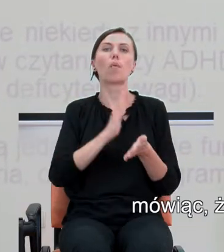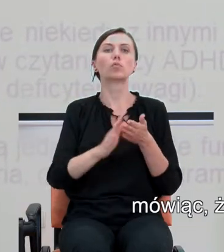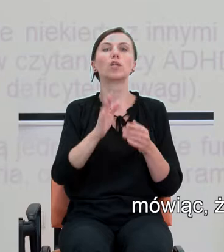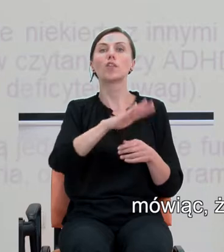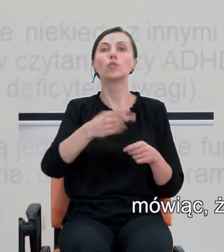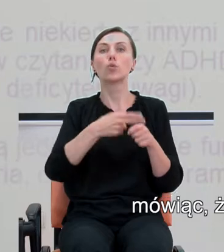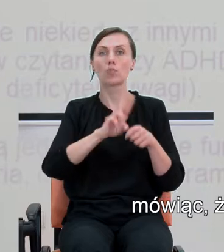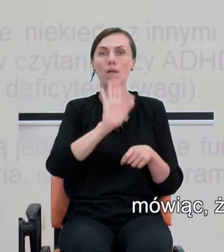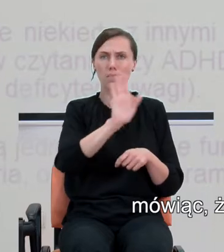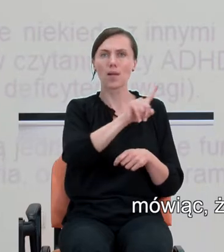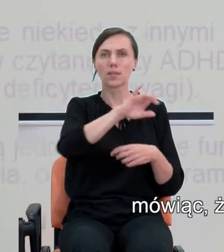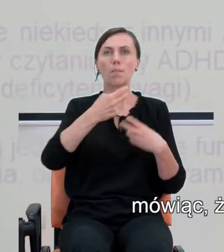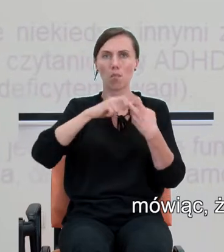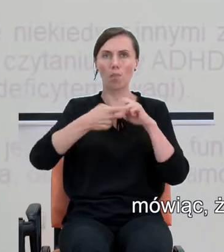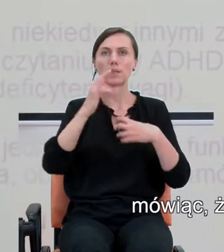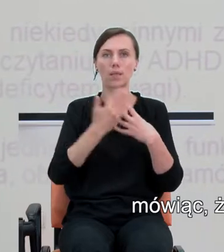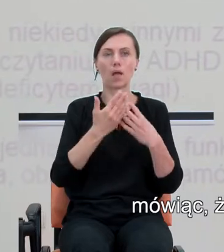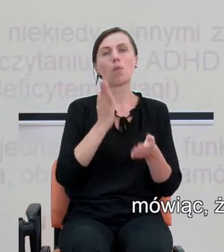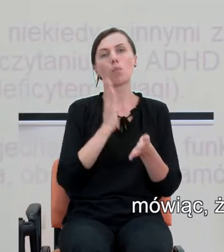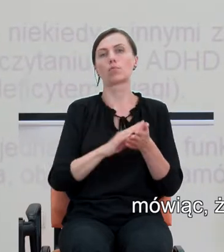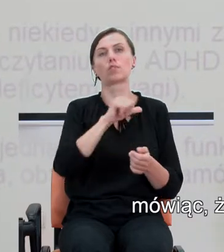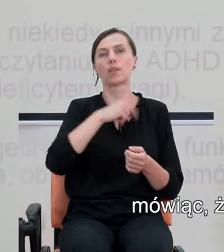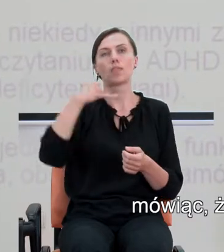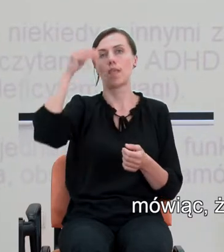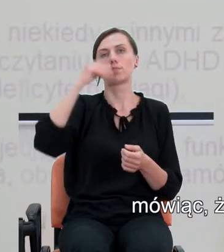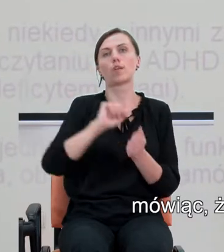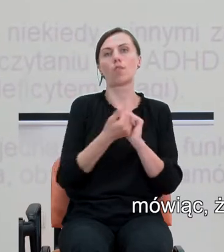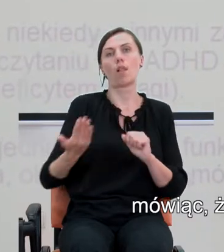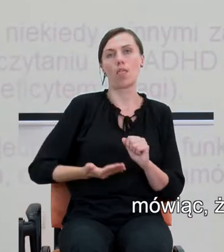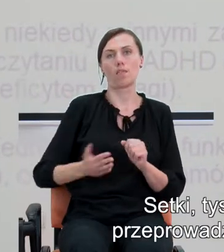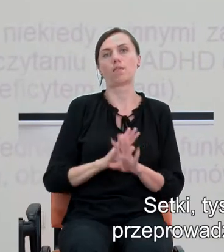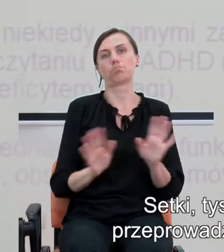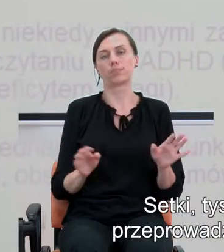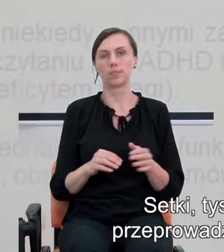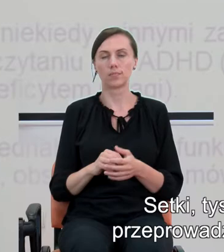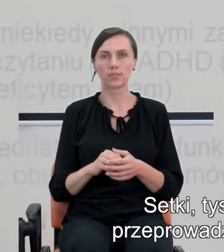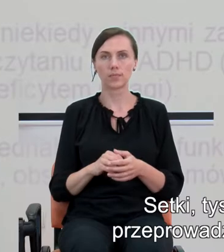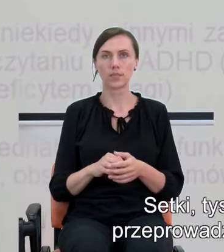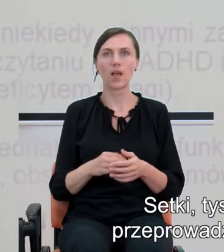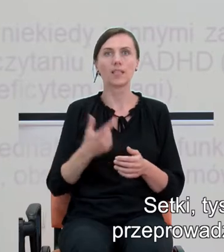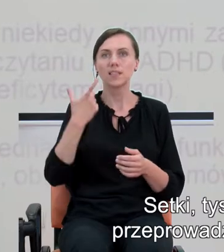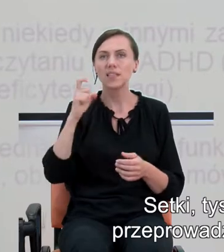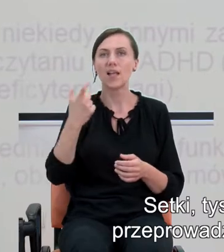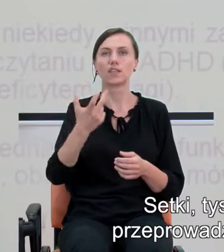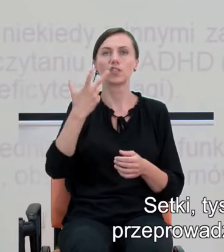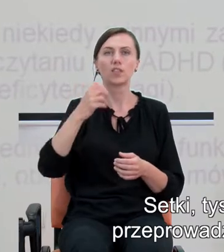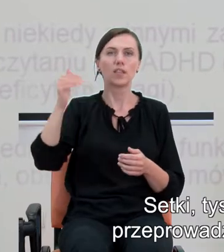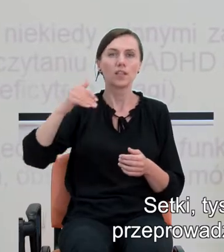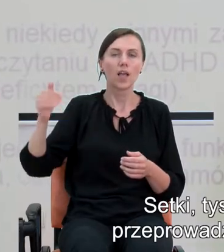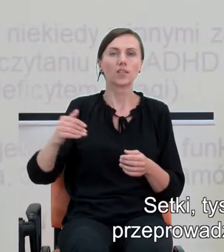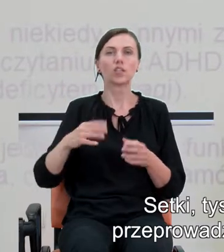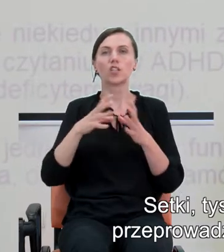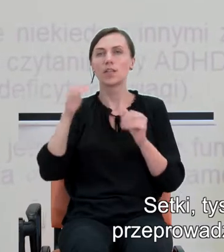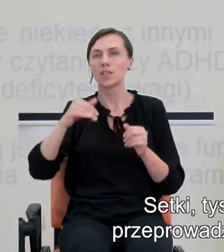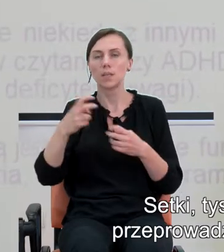dzieci, które mają problem z matematyką, po prostu się nie uczą. Setki, tysiące, może nawet dziesiątki